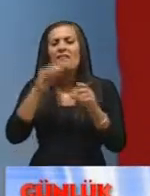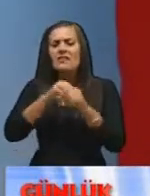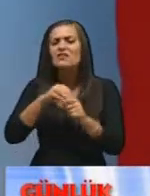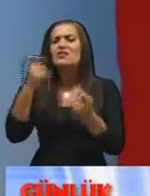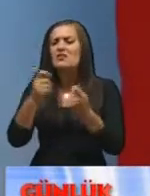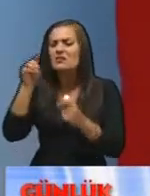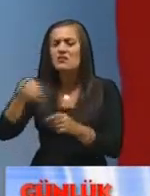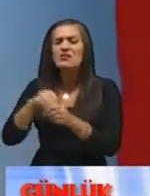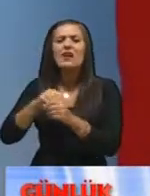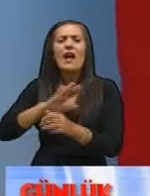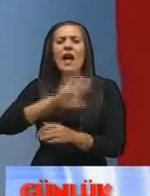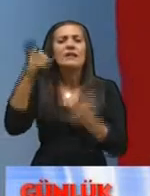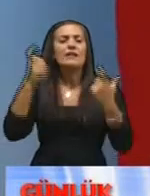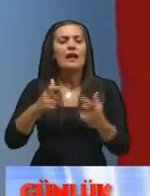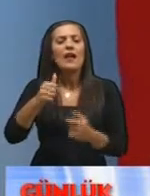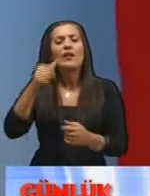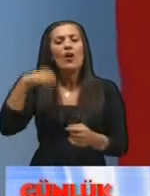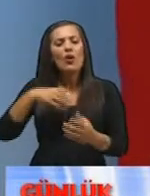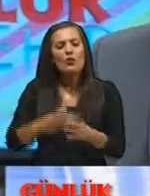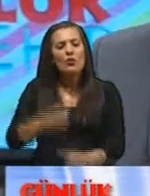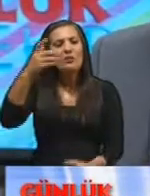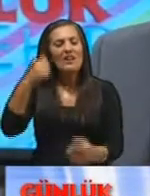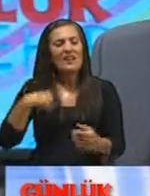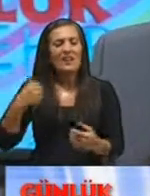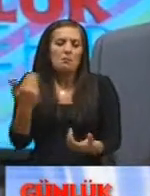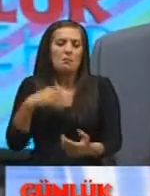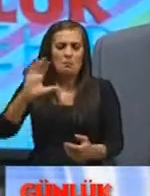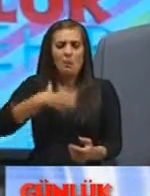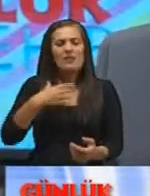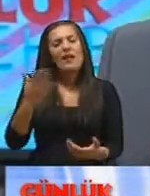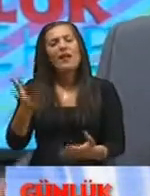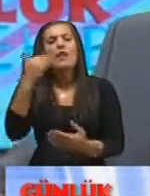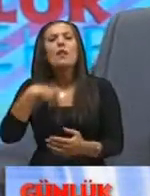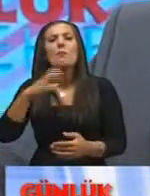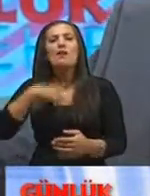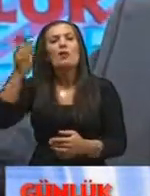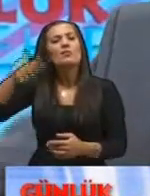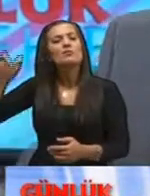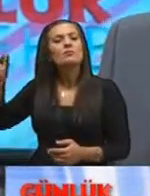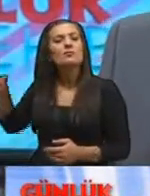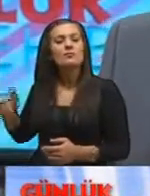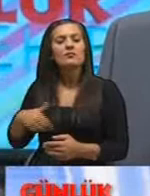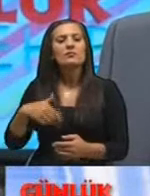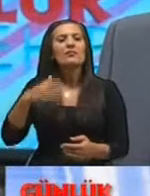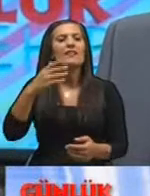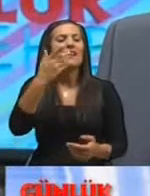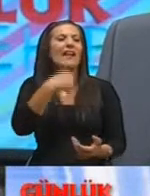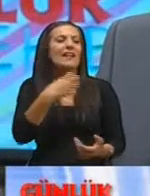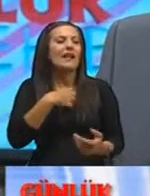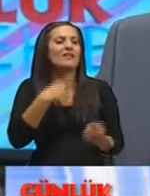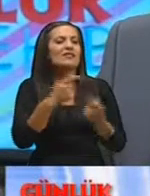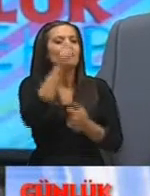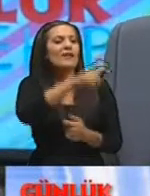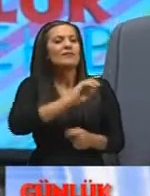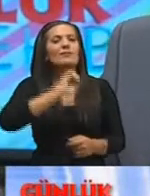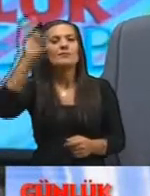şu an çalıştığınız büroda bulundurabilirsiniz patronsunuzdur genelde patronlar elemanlarını gönderirler yangın